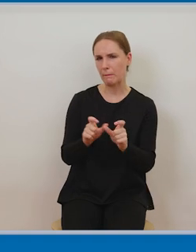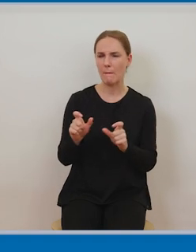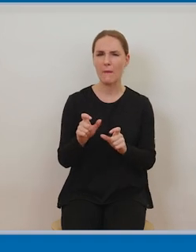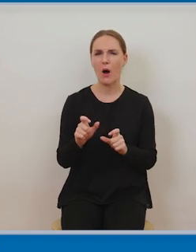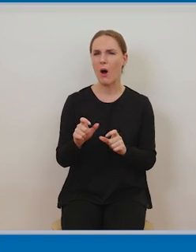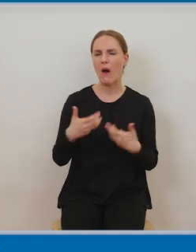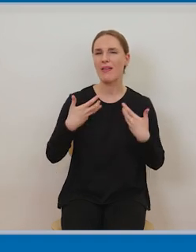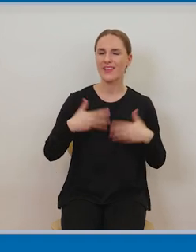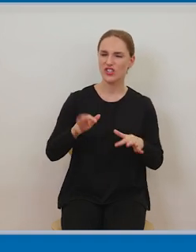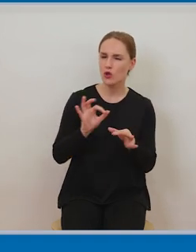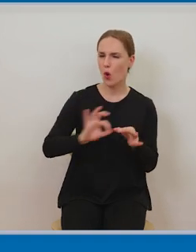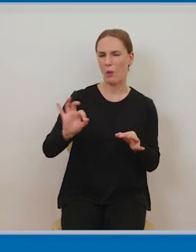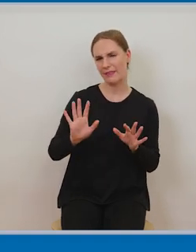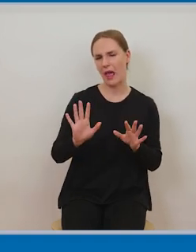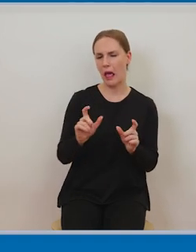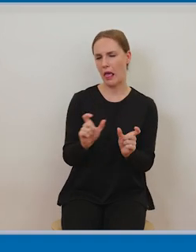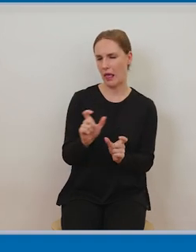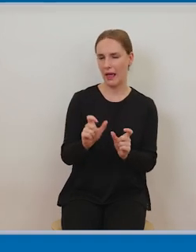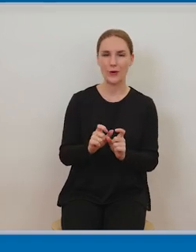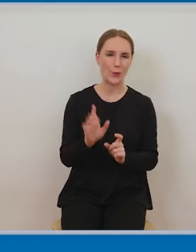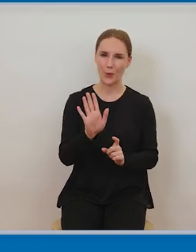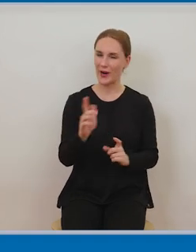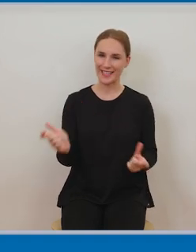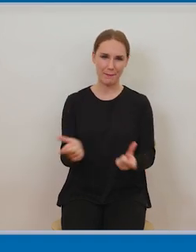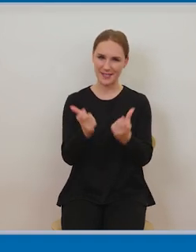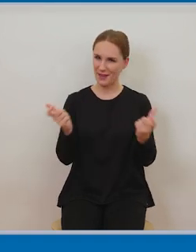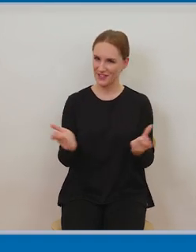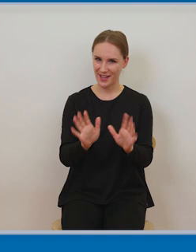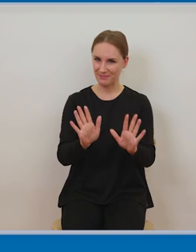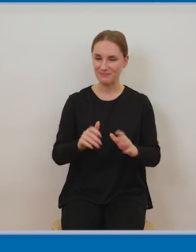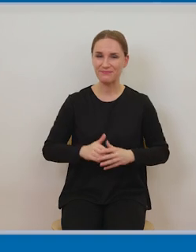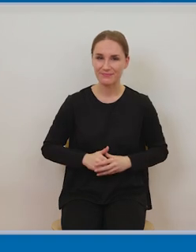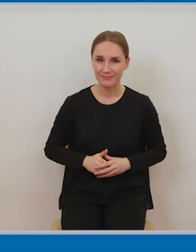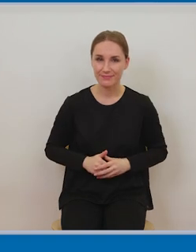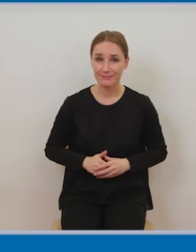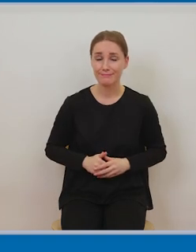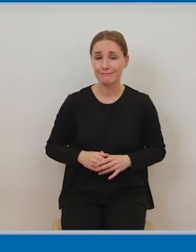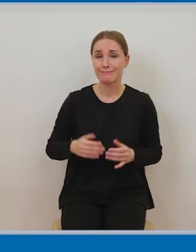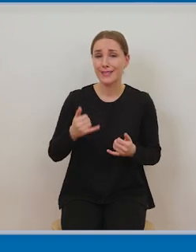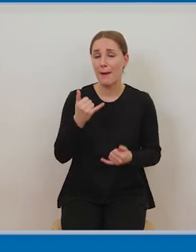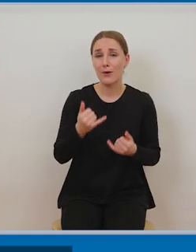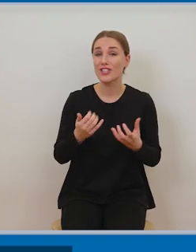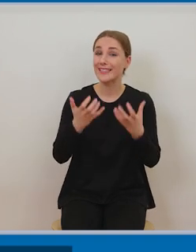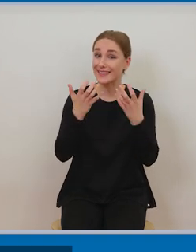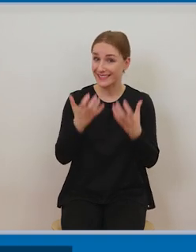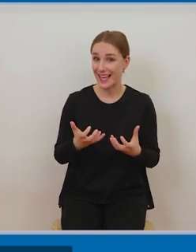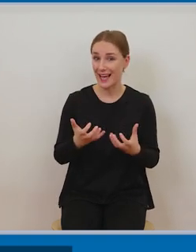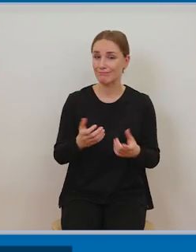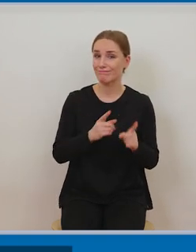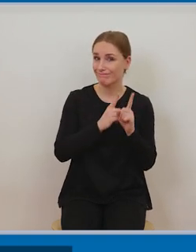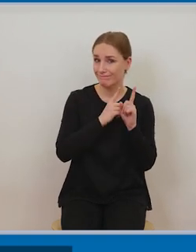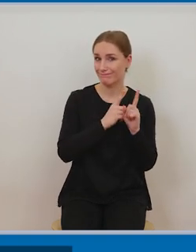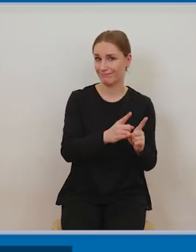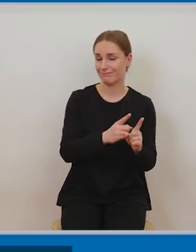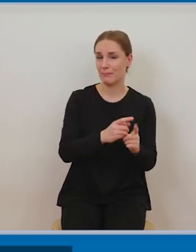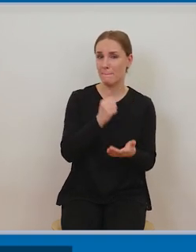tak jak powiedziałam wymaga właśnie dosłownego przejęcia bez żadnych zmian modyfikacji to dosłowne przejęcie